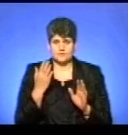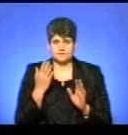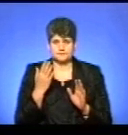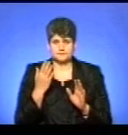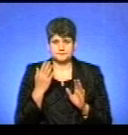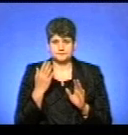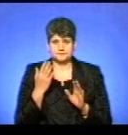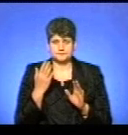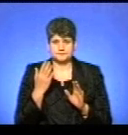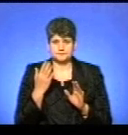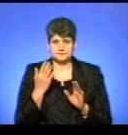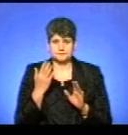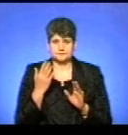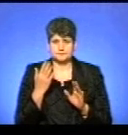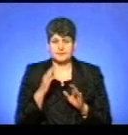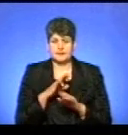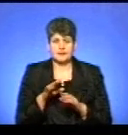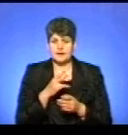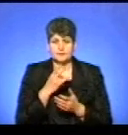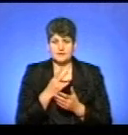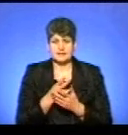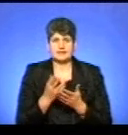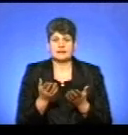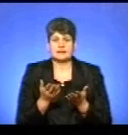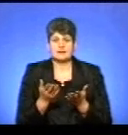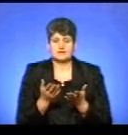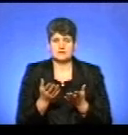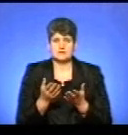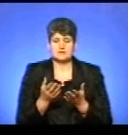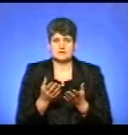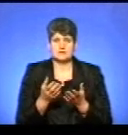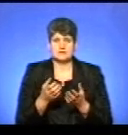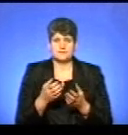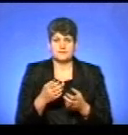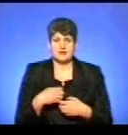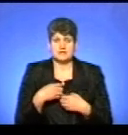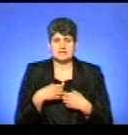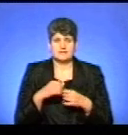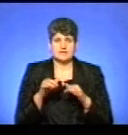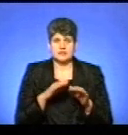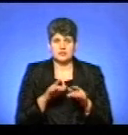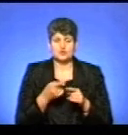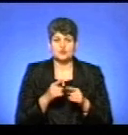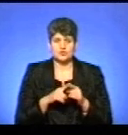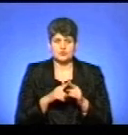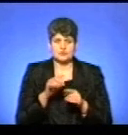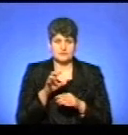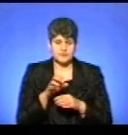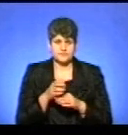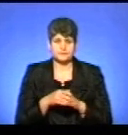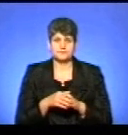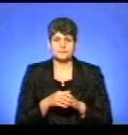проявляти якихось агресивних дій щодо даного звіра, не